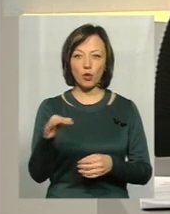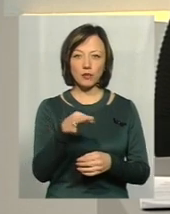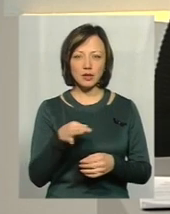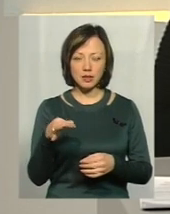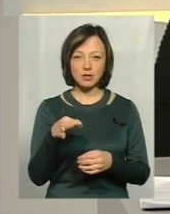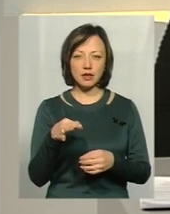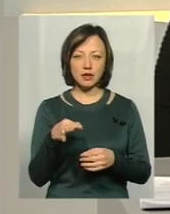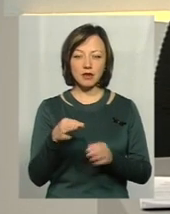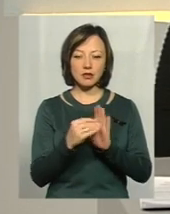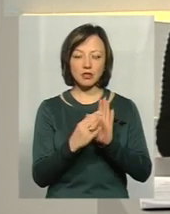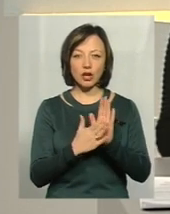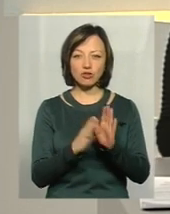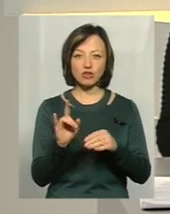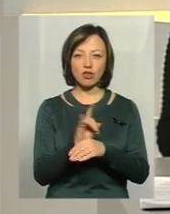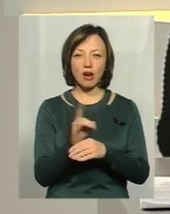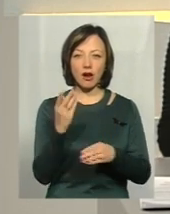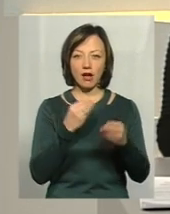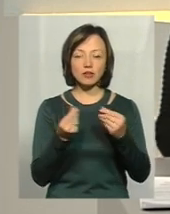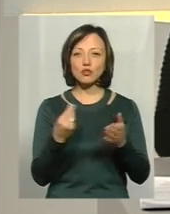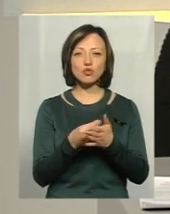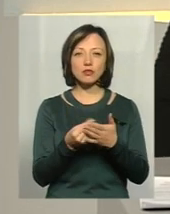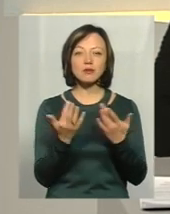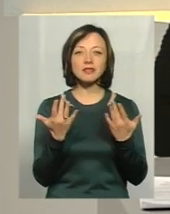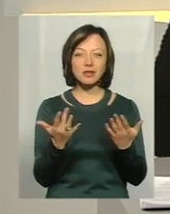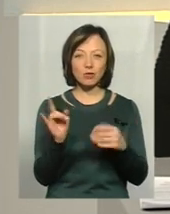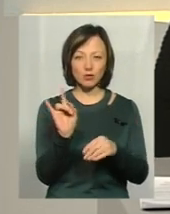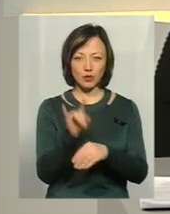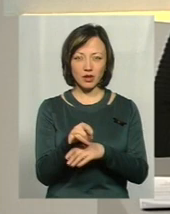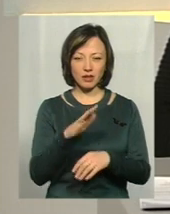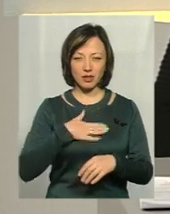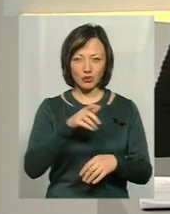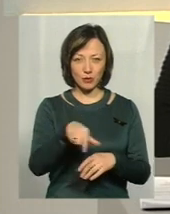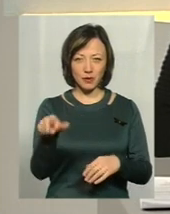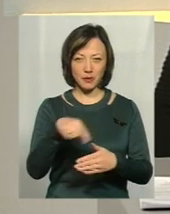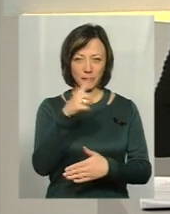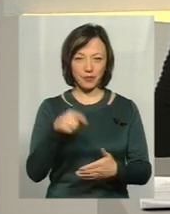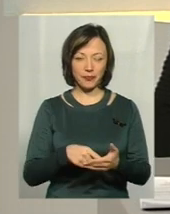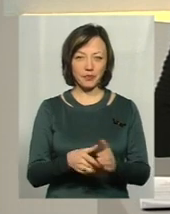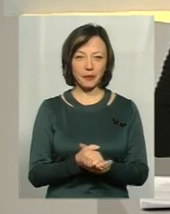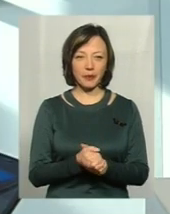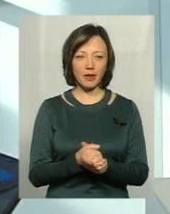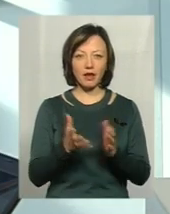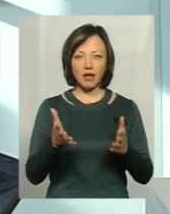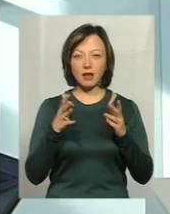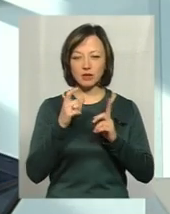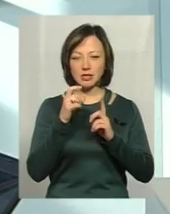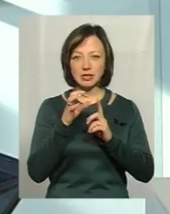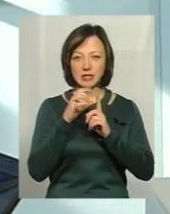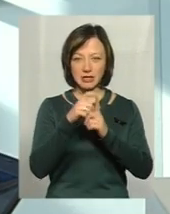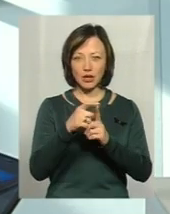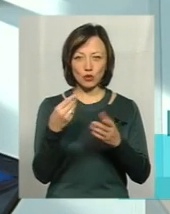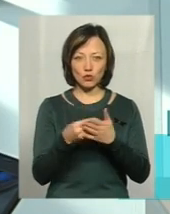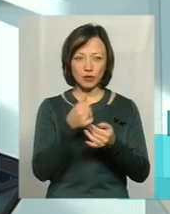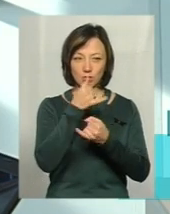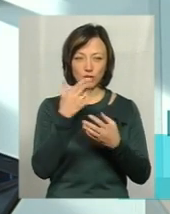зазначена як саме шахрайство. На яку суму найбільше обдурили? Конкретно так назвати суму я не можу